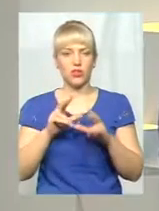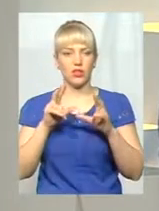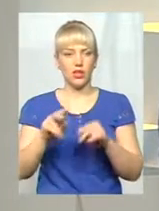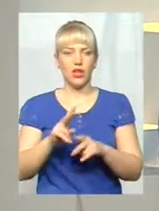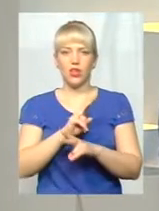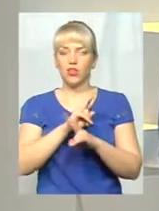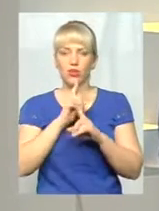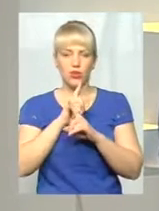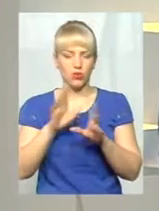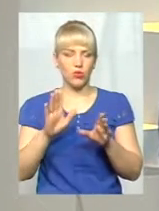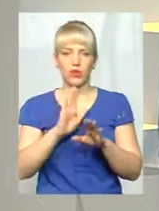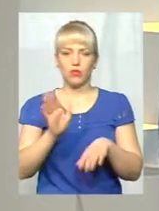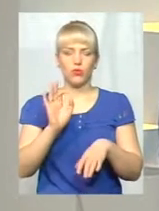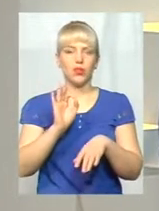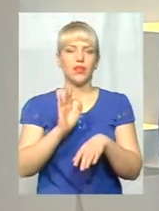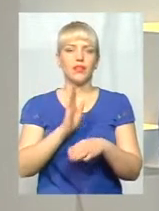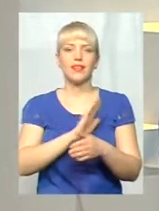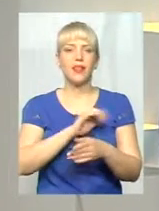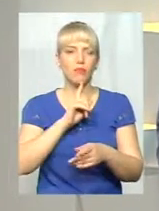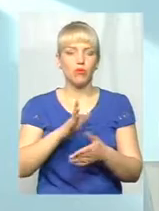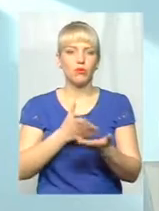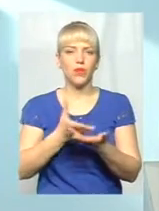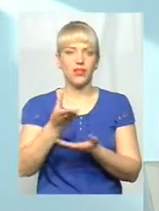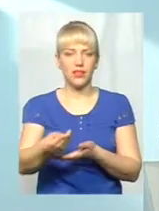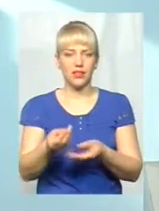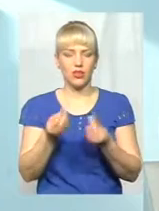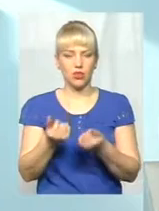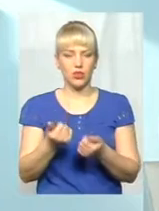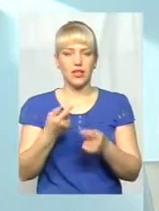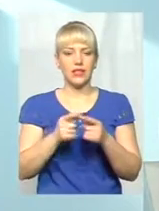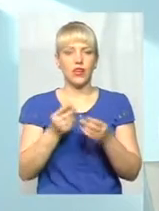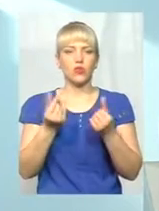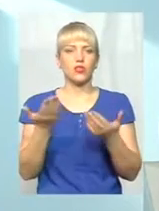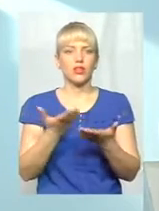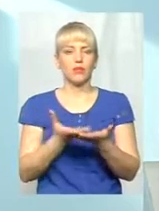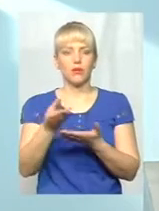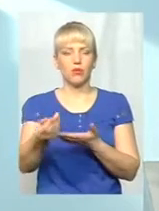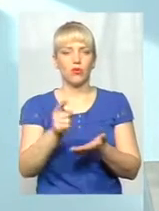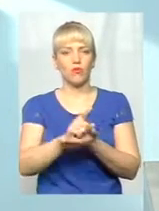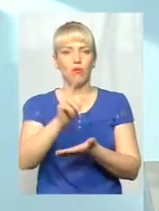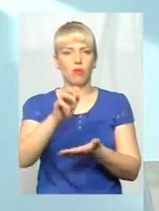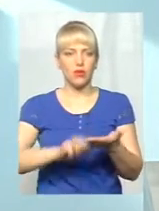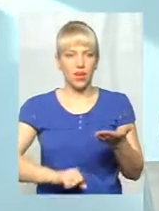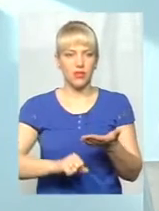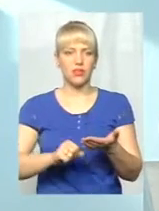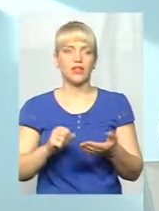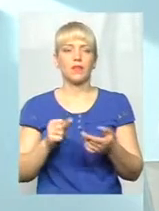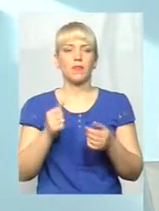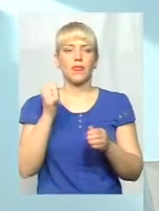платити кошти. Ті кошти, які ми платимо налоги, податки, налоги платимо. І з кожного